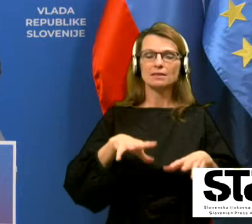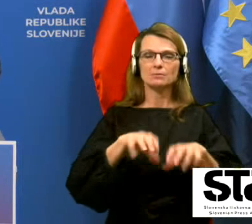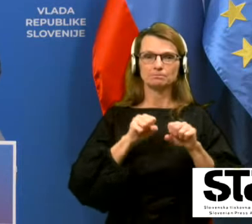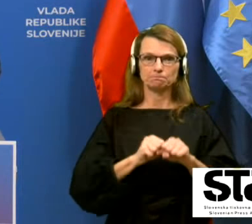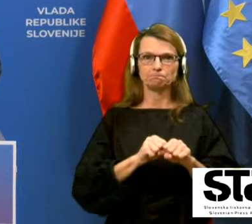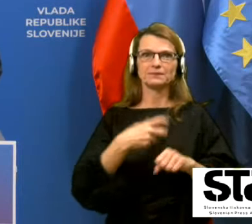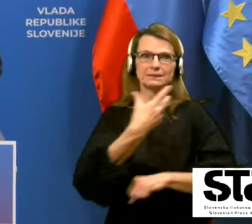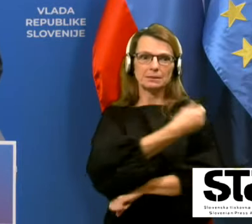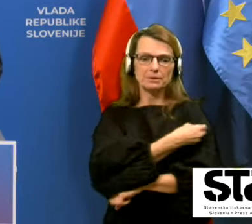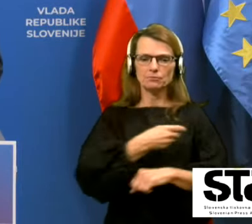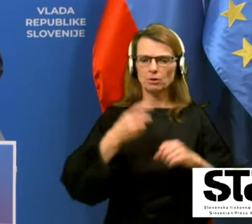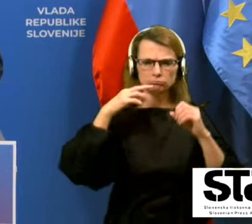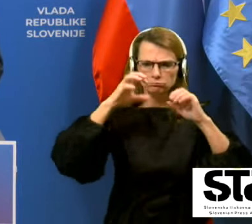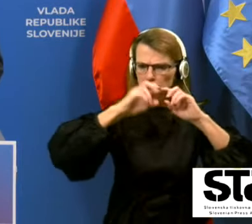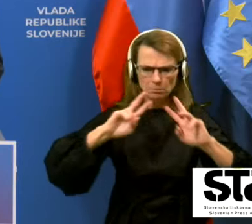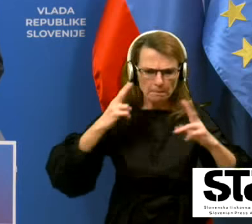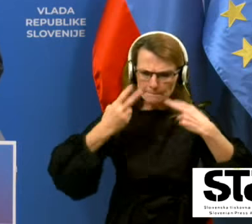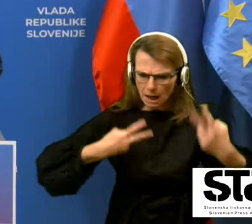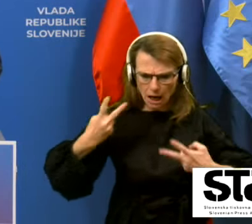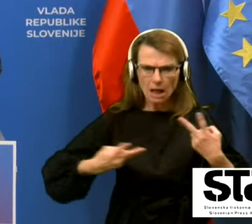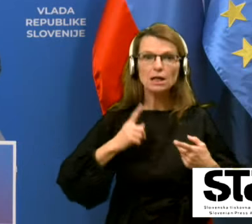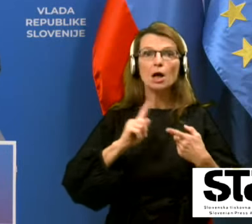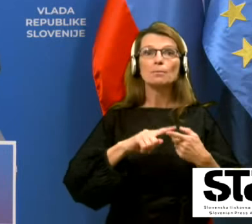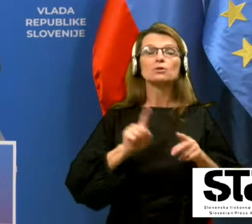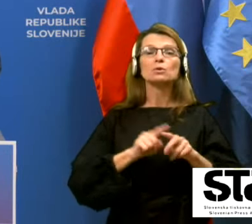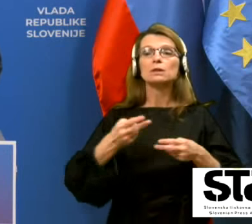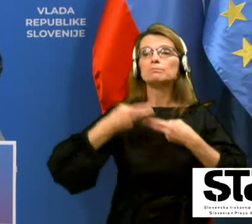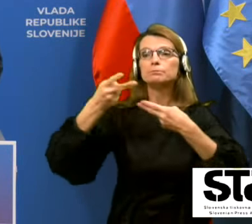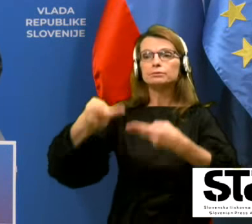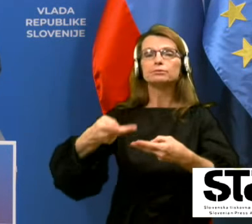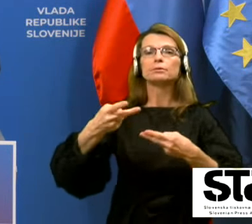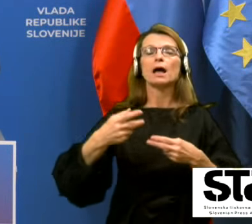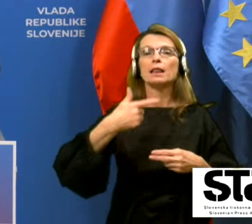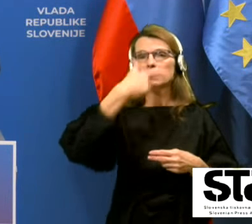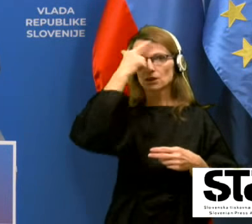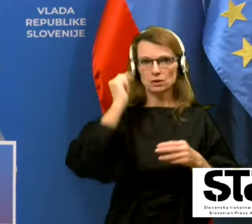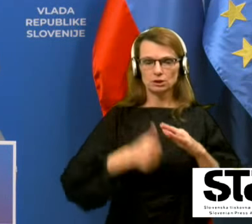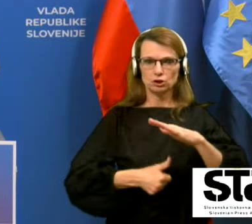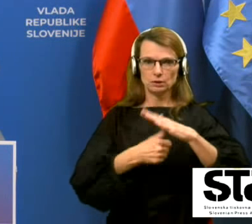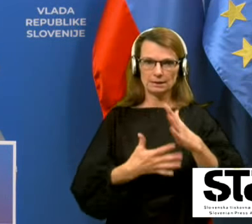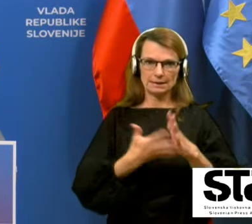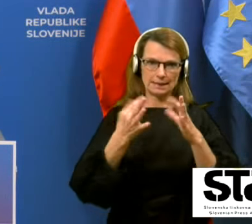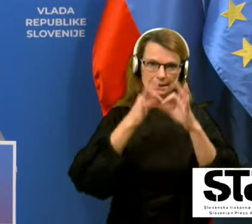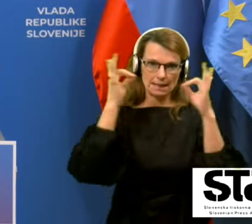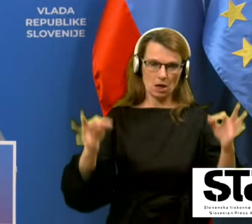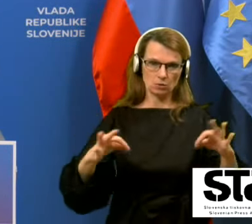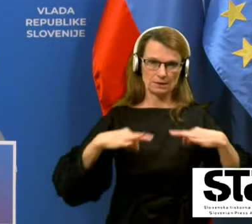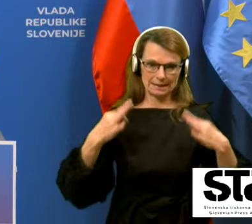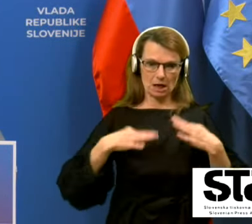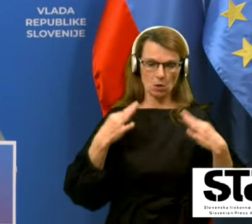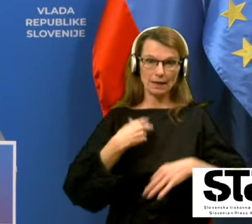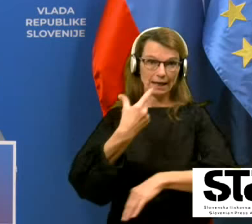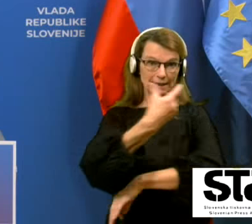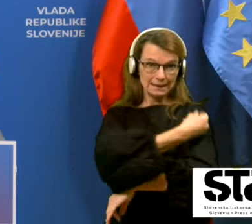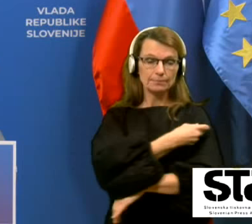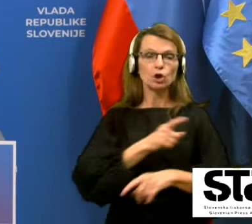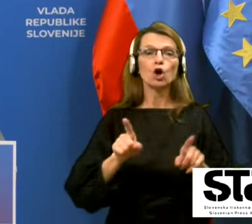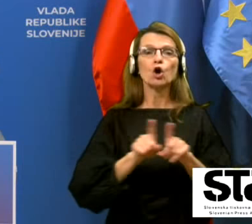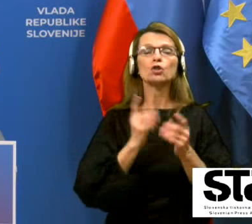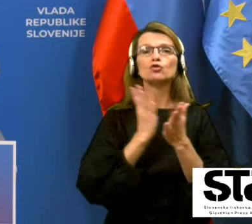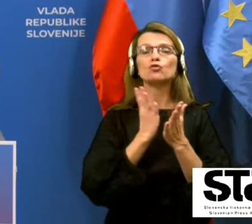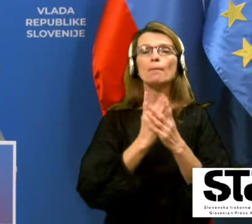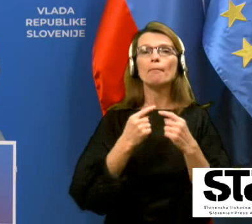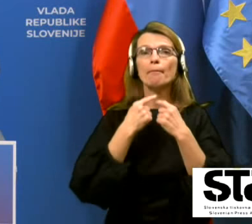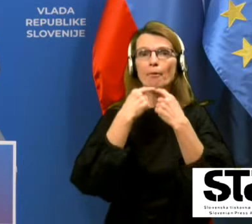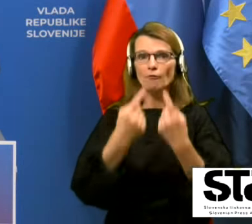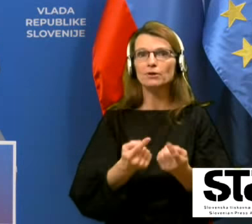razložili in pregledali, v nadaljevanju pa prepeljali na Nacionalni inštitut za javno zdravje. Cepljenje se bo, tako kot napovedano,